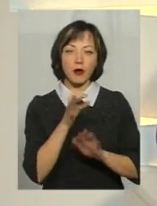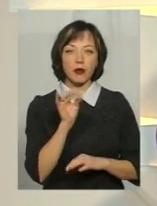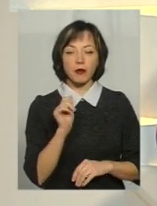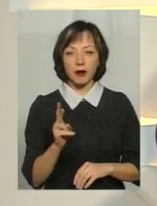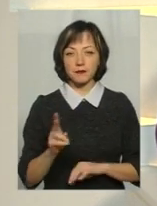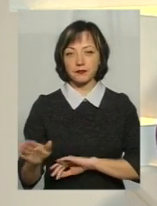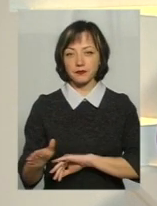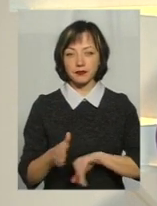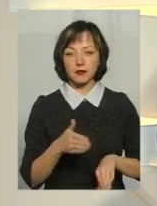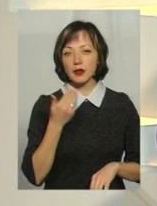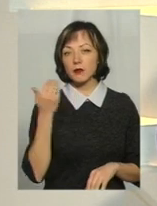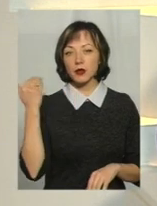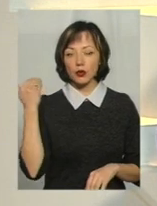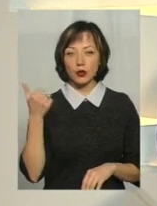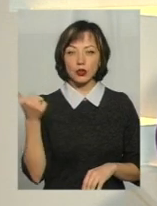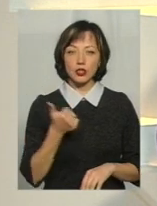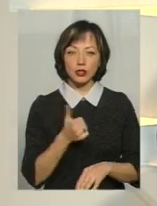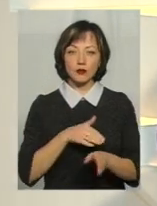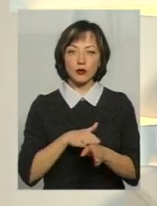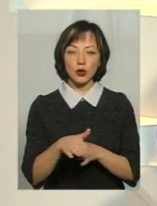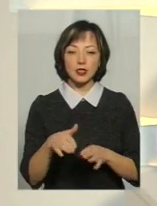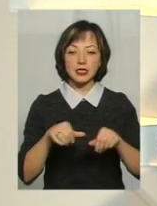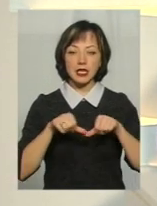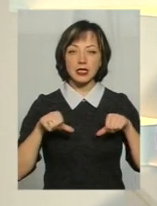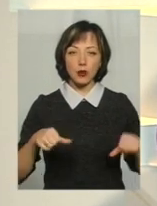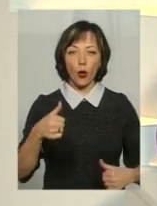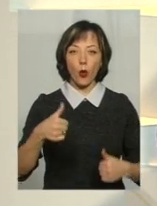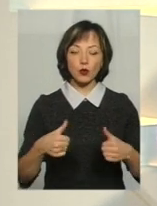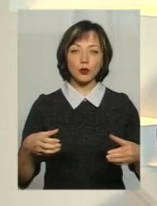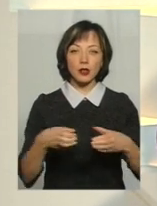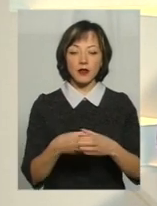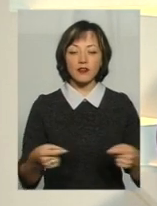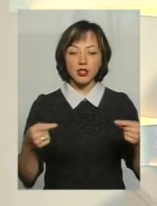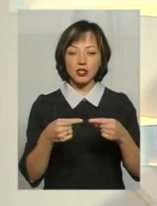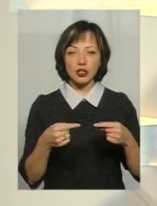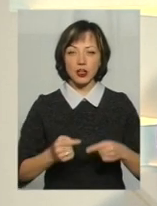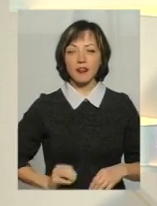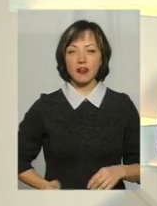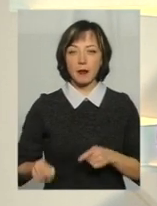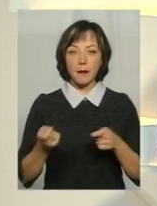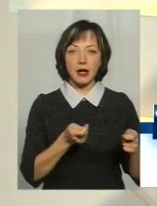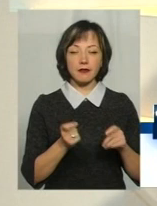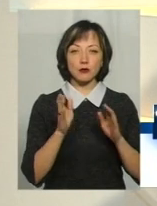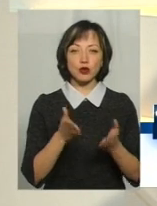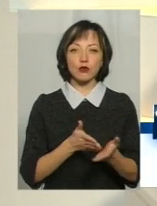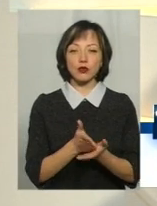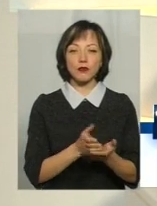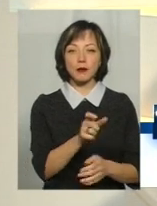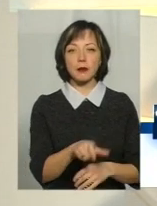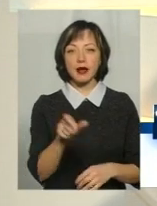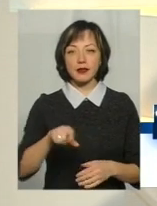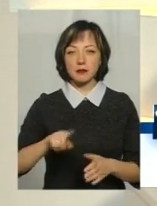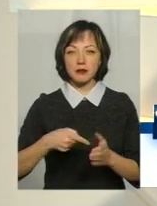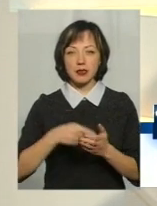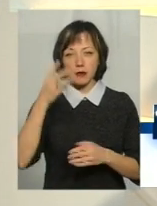Хмельницького відбулося засідання конкурсного комітету, на якому визначали тих перевізників, які з нового року будуть обслуговувати пасажирів міста